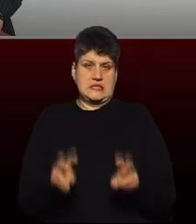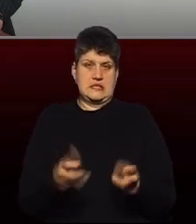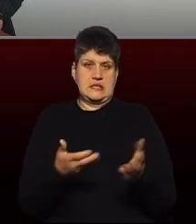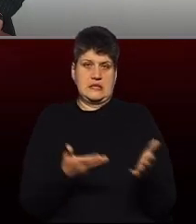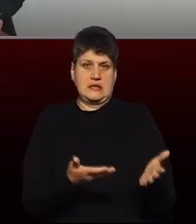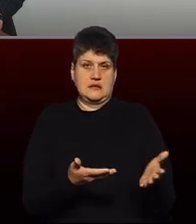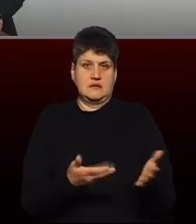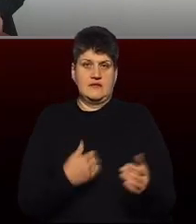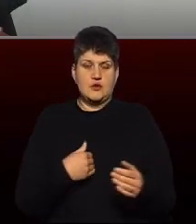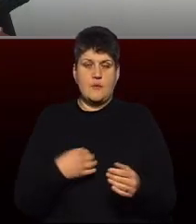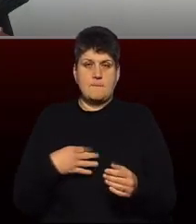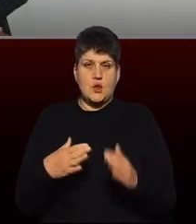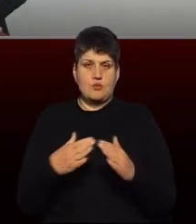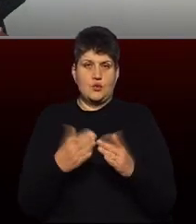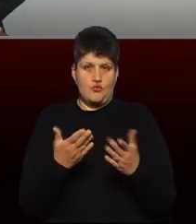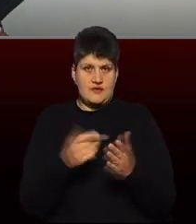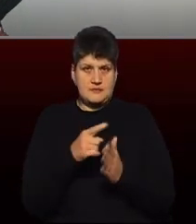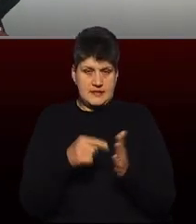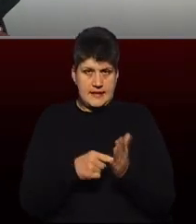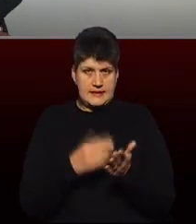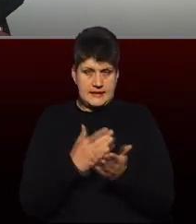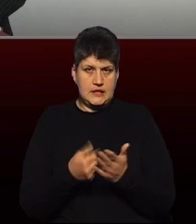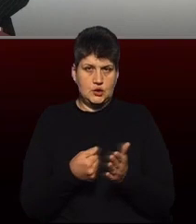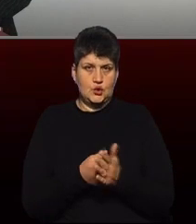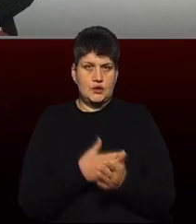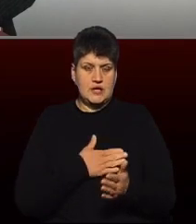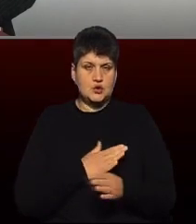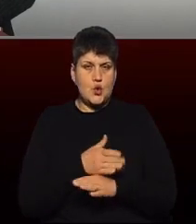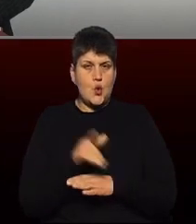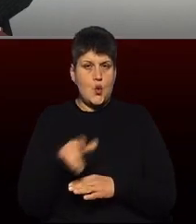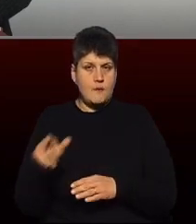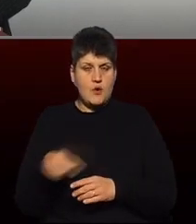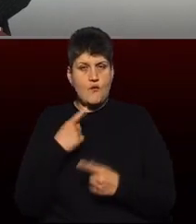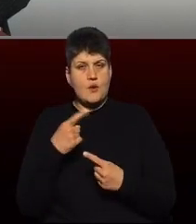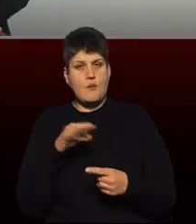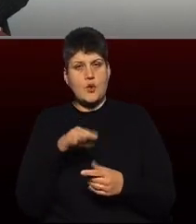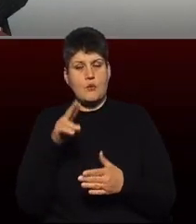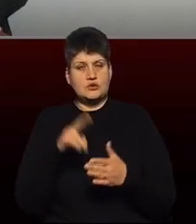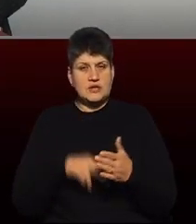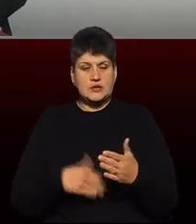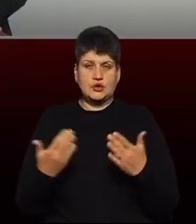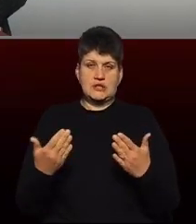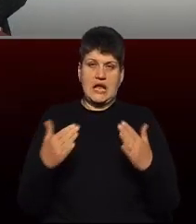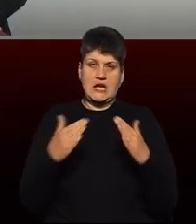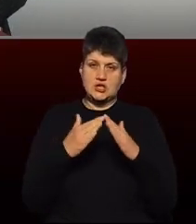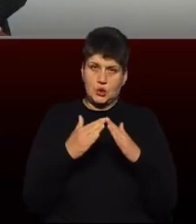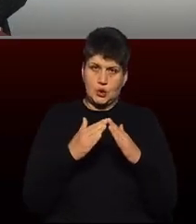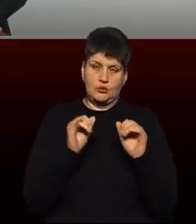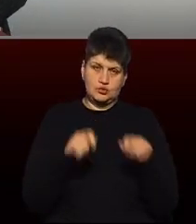Скажіть, будь ласка, у вас є запитання до нашого гостя? Ми сьогодні говоримо про податок на житло. Якщо у вас є запитання, ви можете його запоставити.